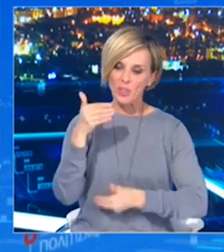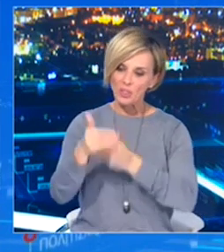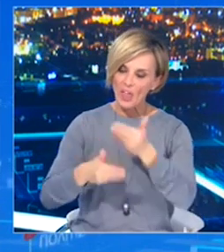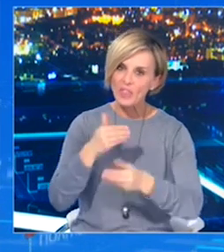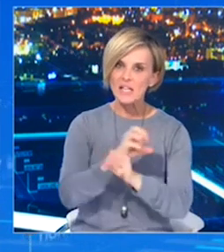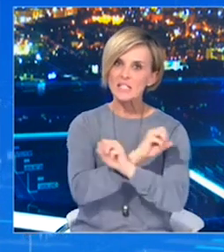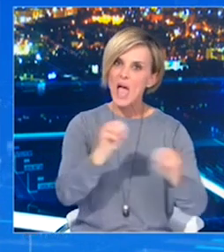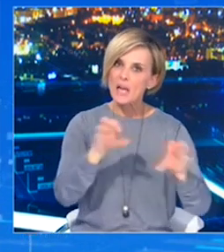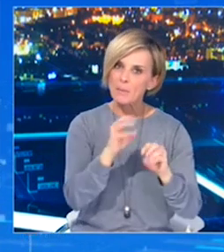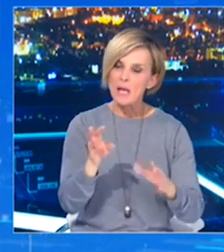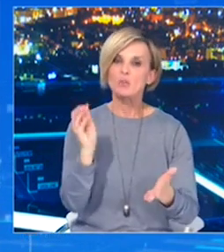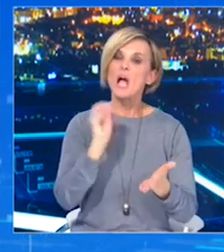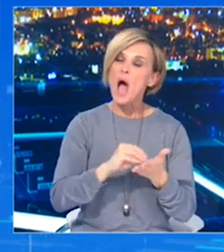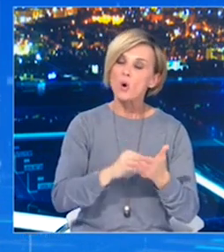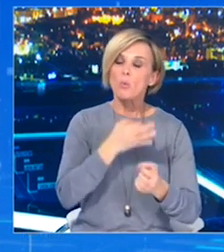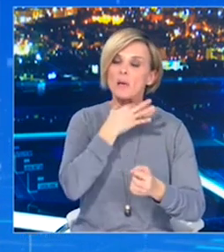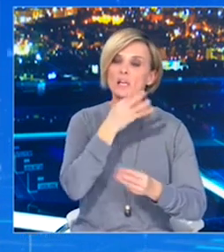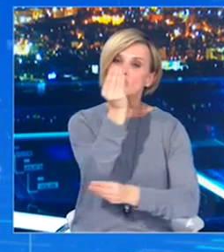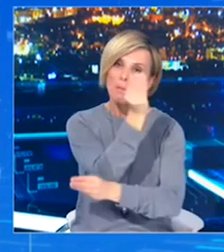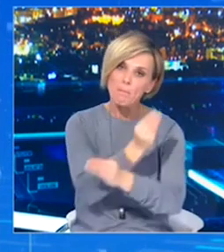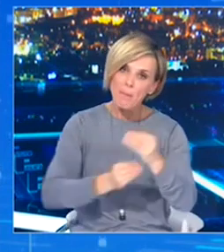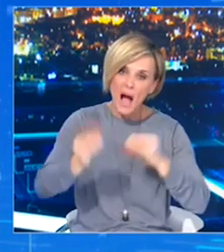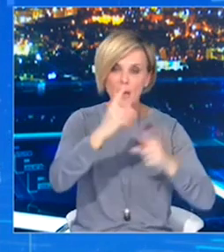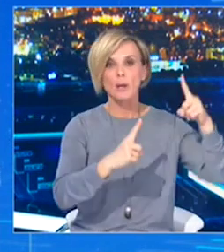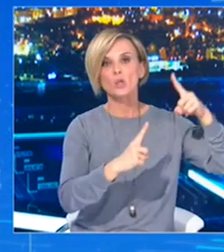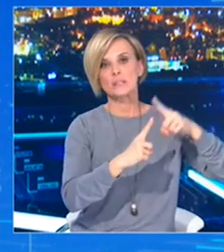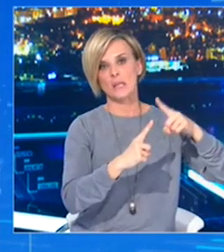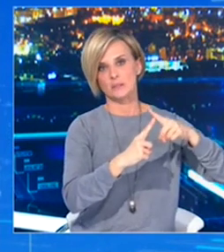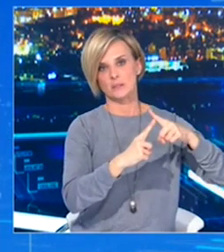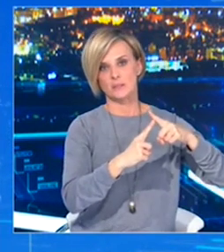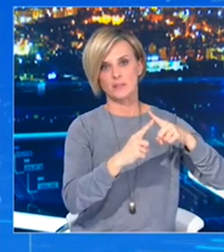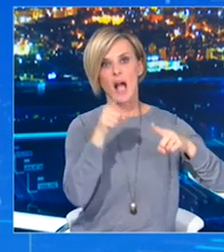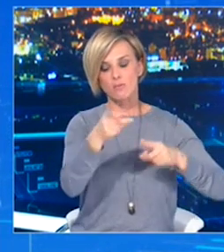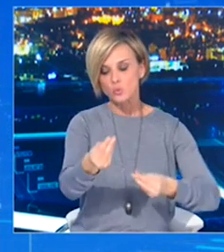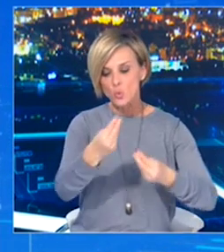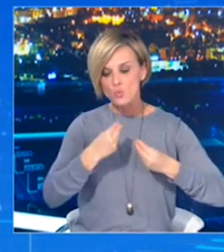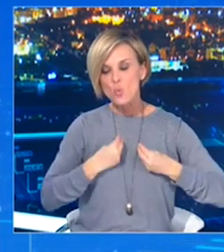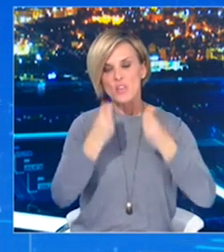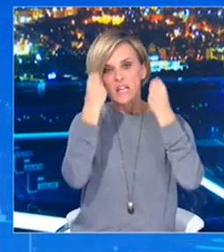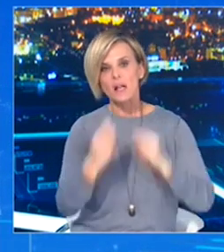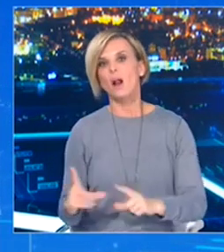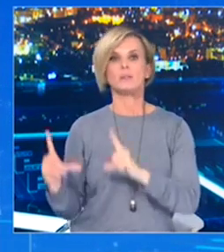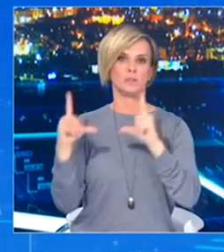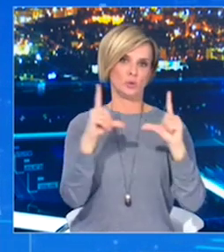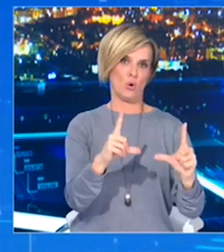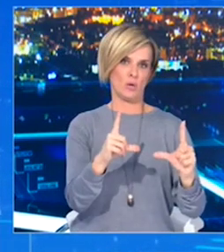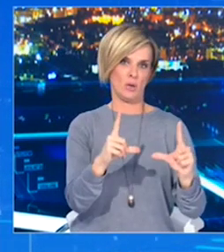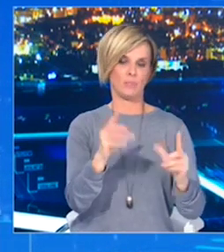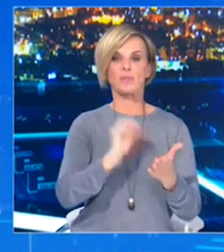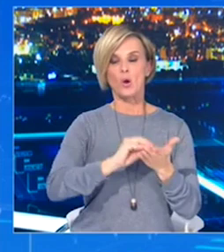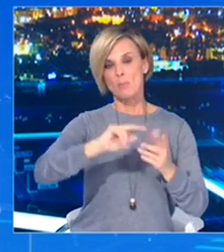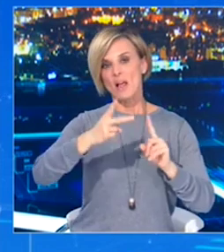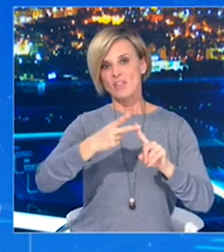περισσότερα τυχαία τεστ ώστε να έχουμε καλύτερη εικόνα όπως λένε κάποιοι. Επίσης κυρία Παπαευαγγέλου και κύριε Μαγιορκίνη,